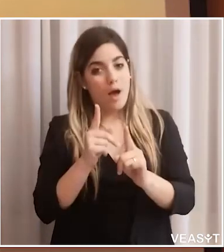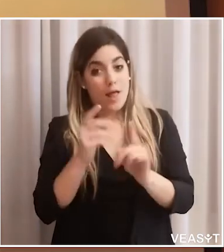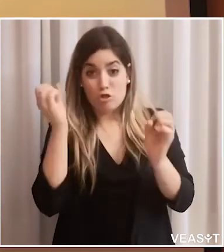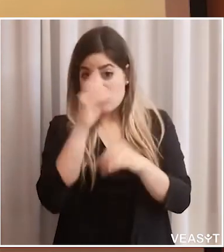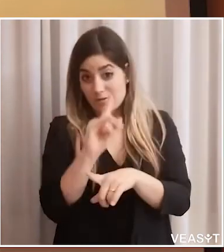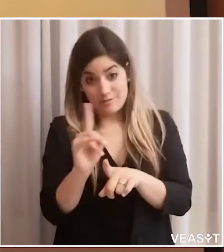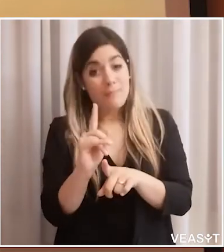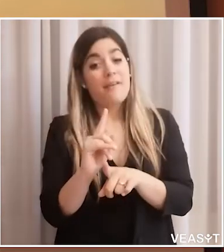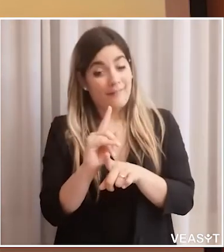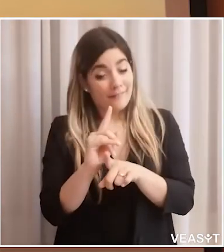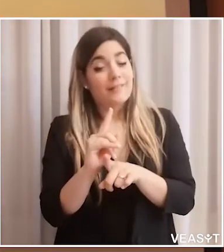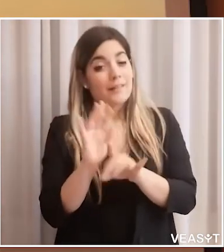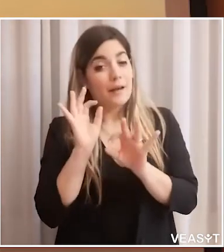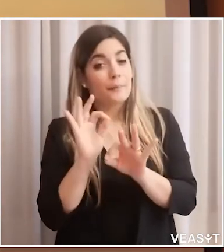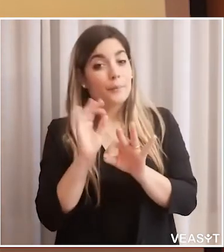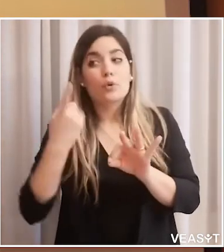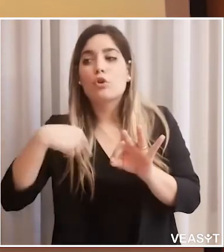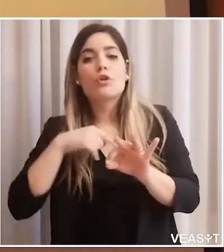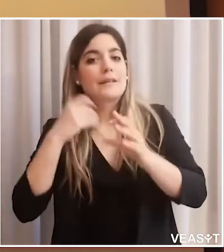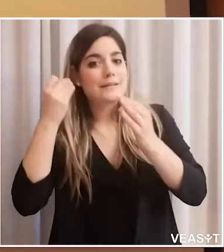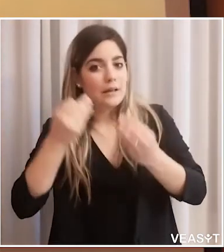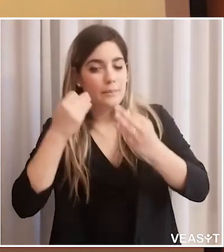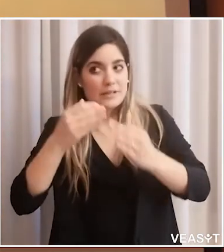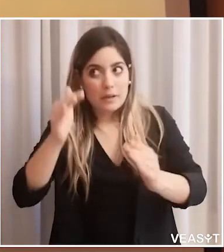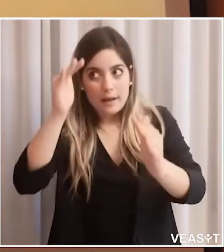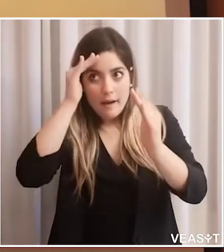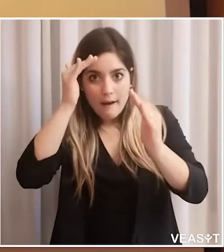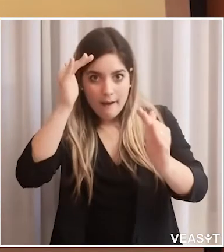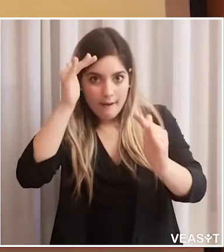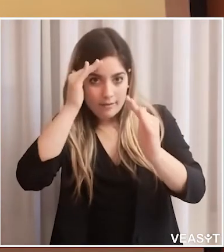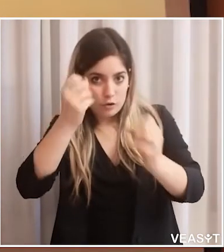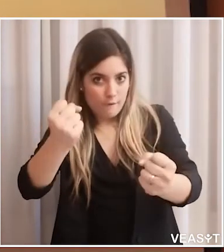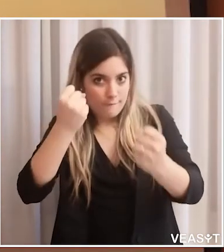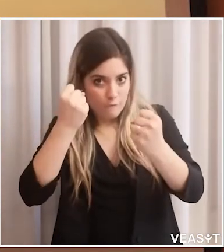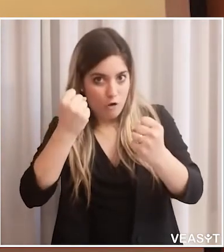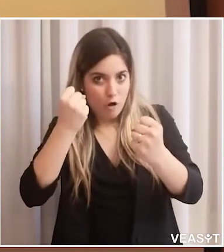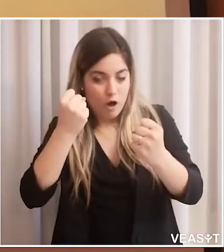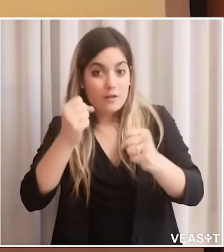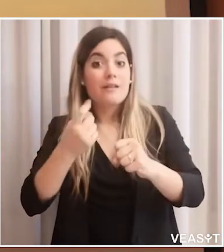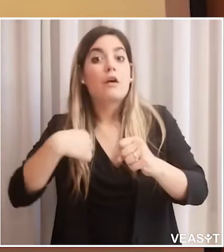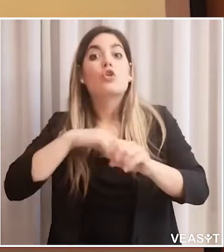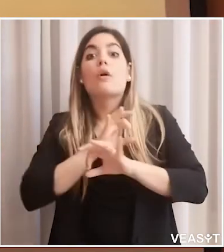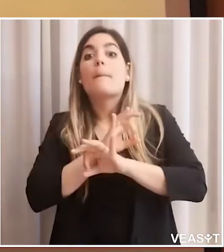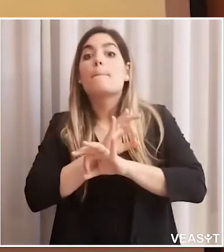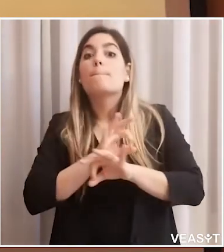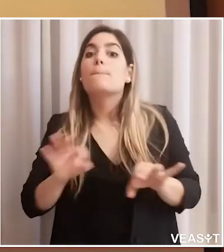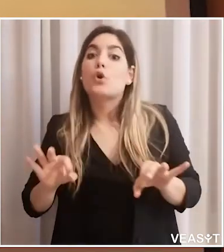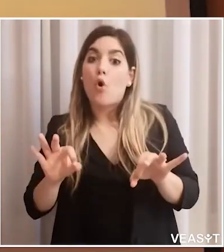fase 2. Tutto questo senza dimenticarci che stiamo